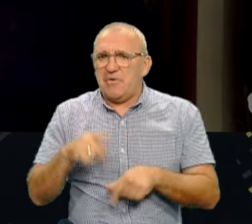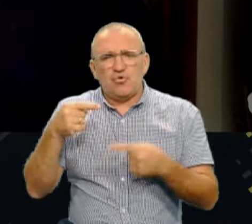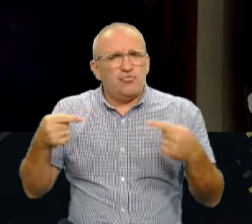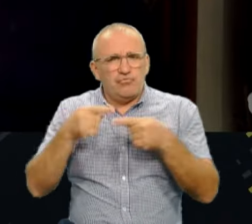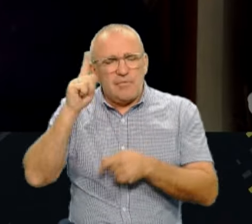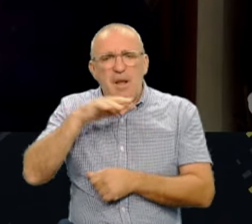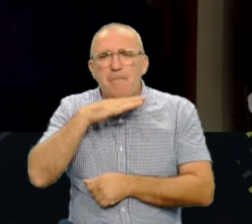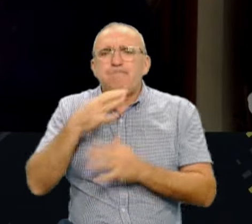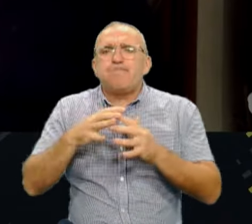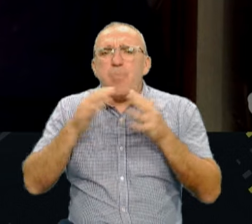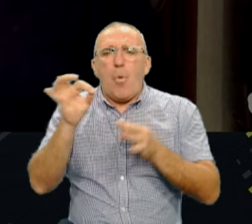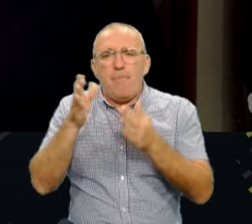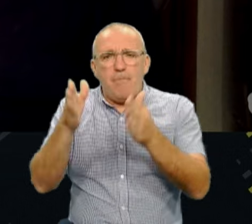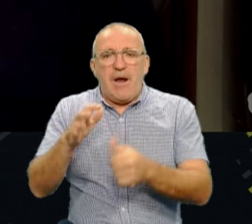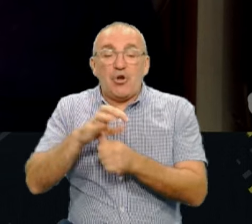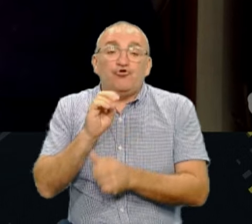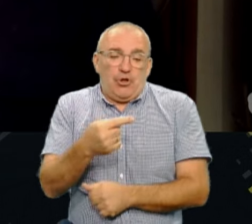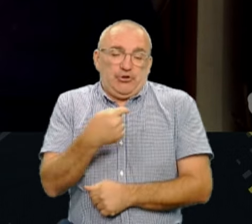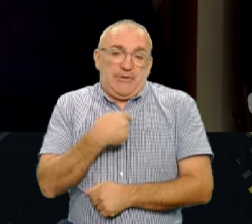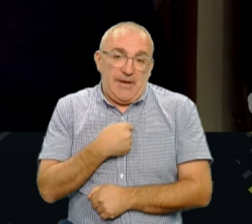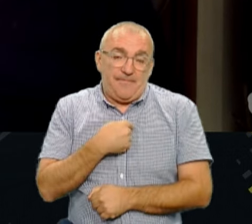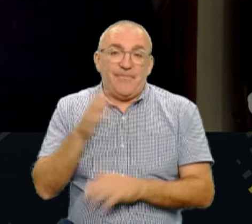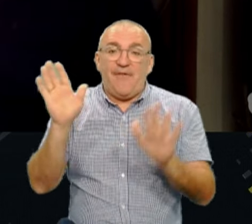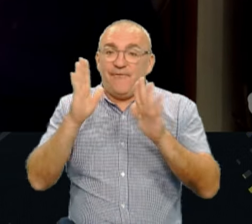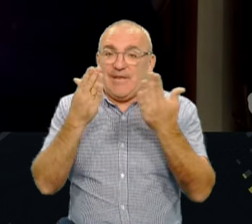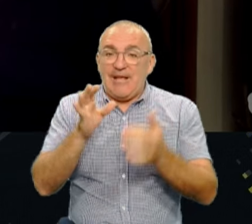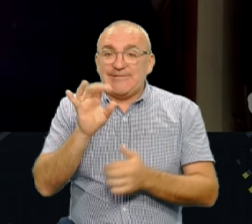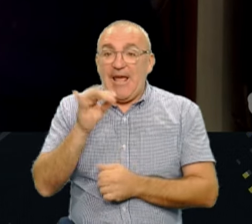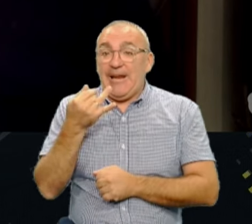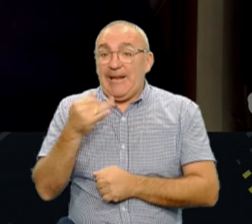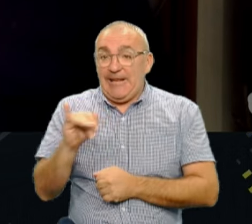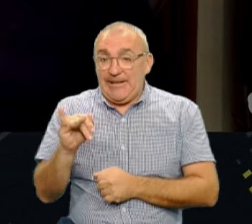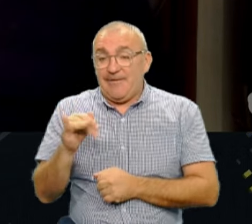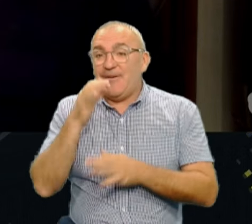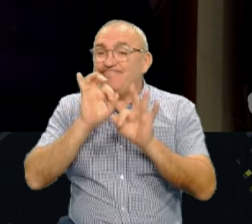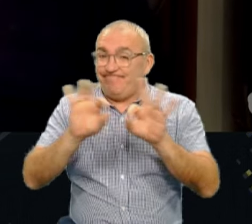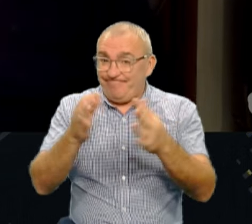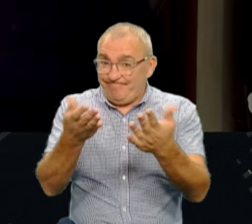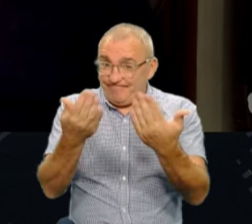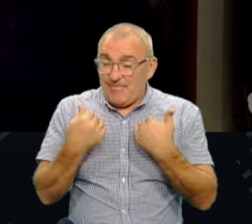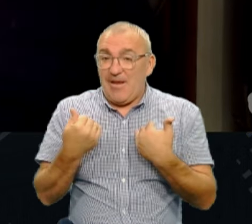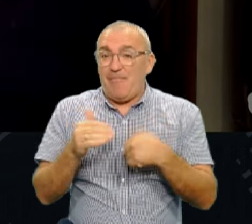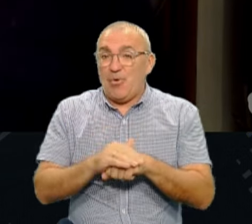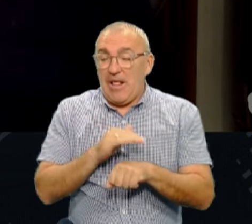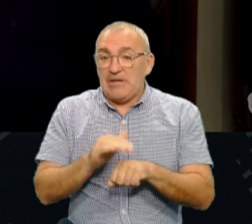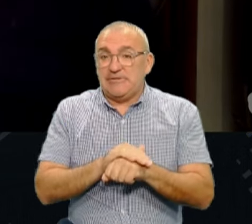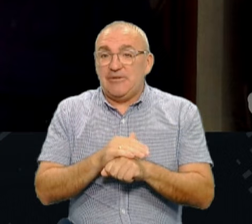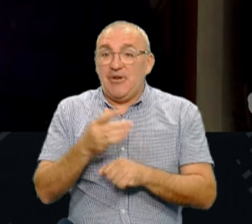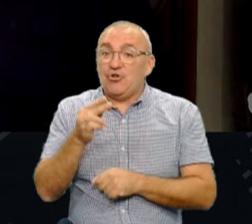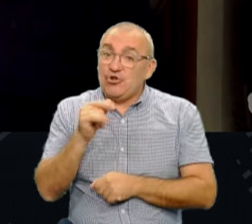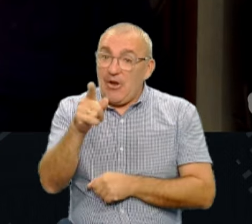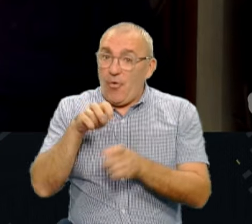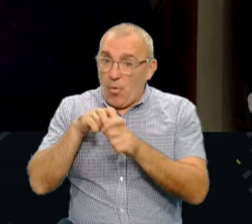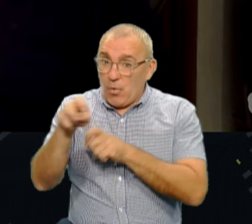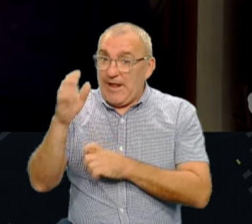більше про гриби, ніж я. Ми вас вітаємо, пане Сергіє. Вітаємо. І розкажіть, будь ласка, чи ходили вже в ліс,